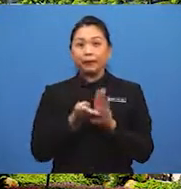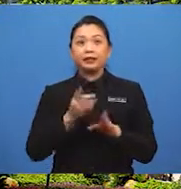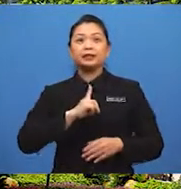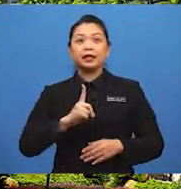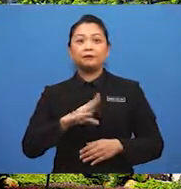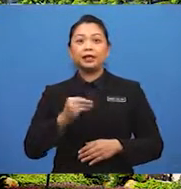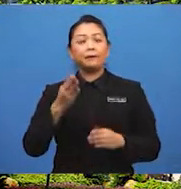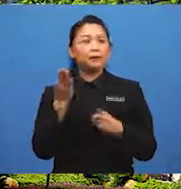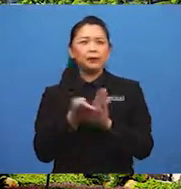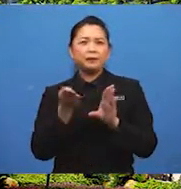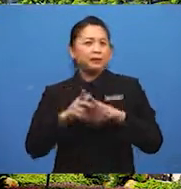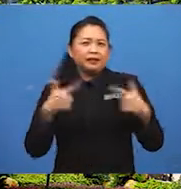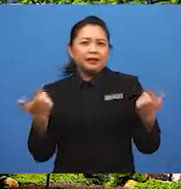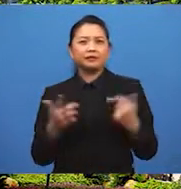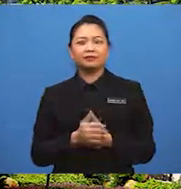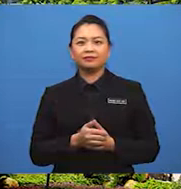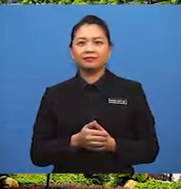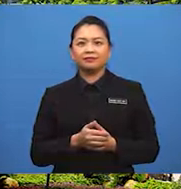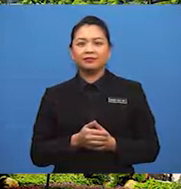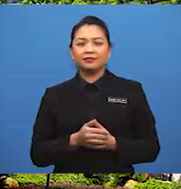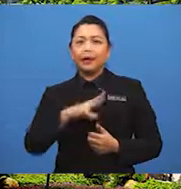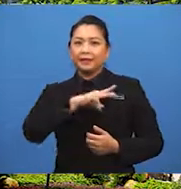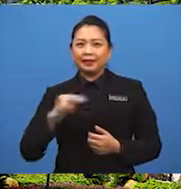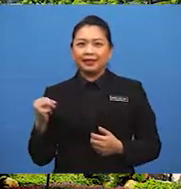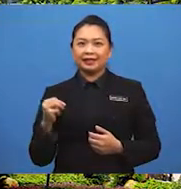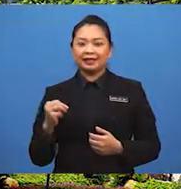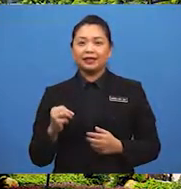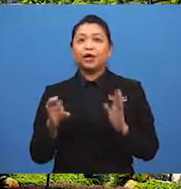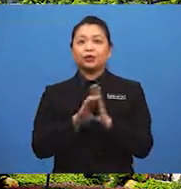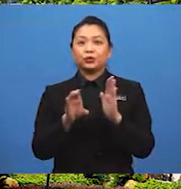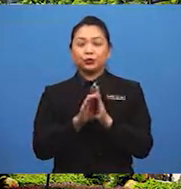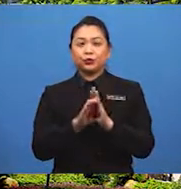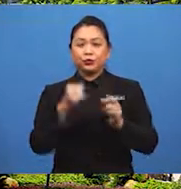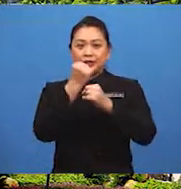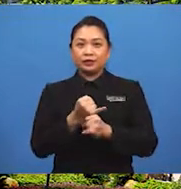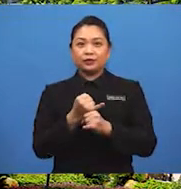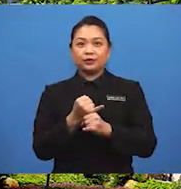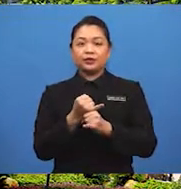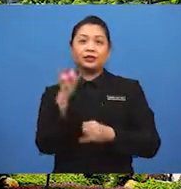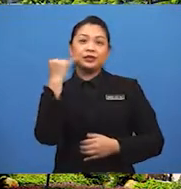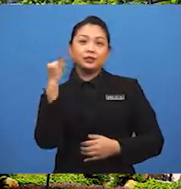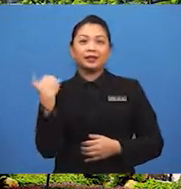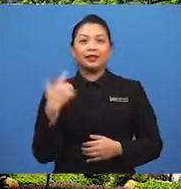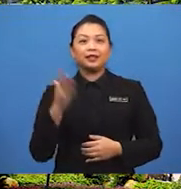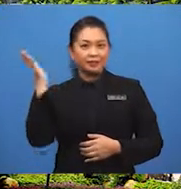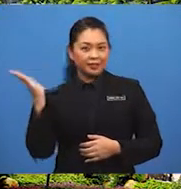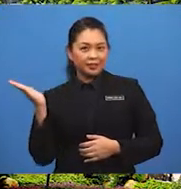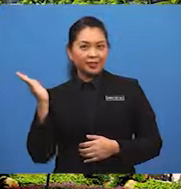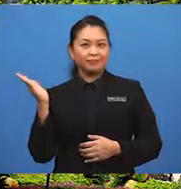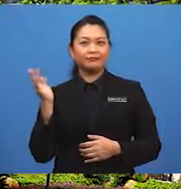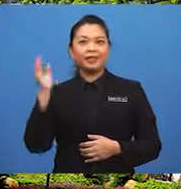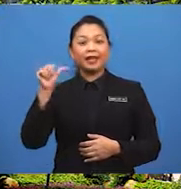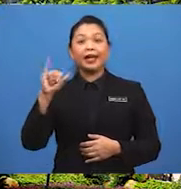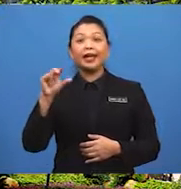dan bank-bank lain. Manakala, contoh institusi insurans pula ialah Great Eastern,